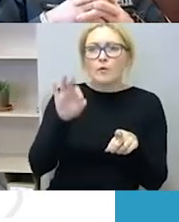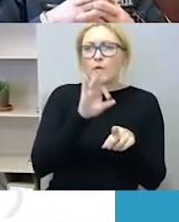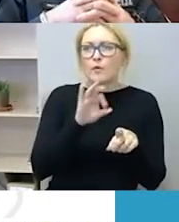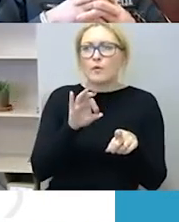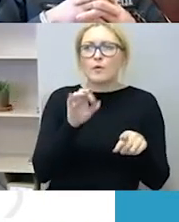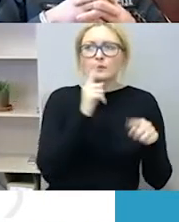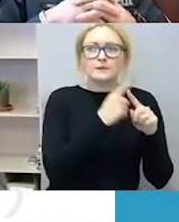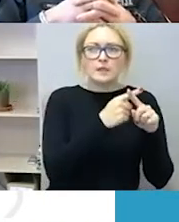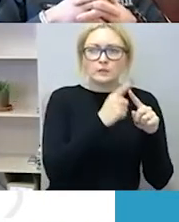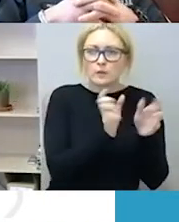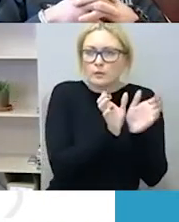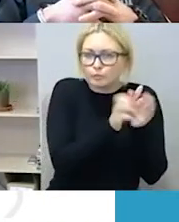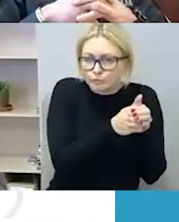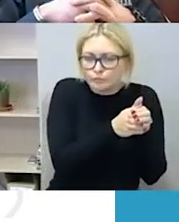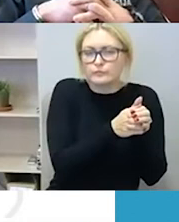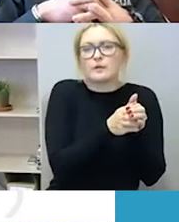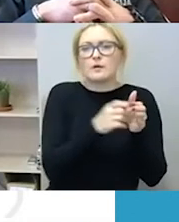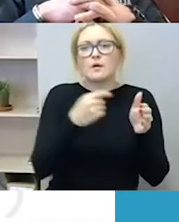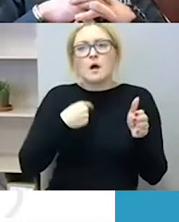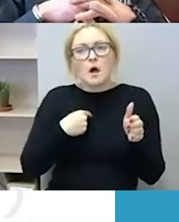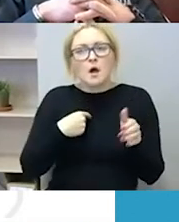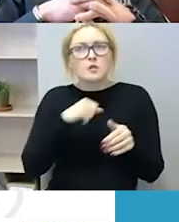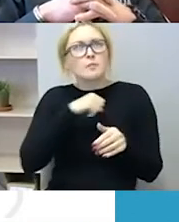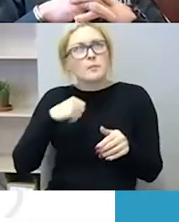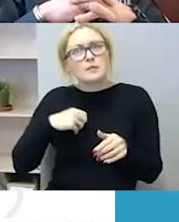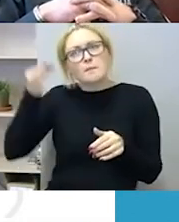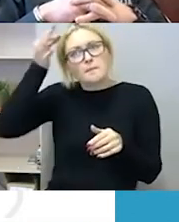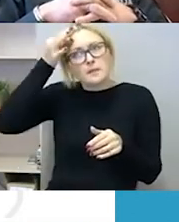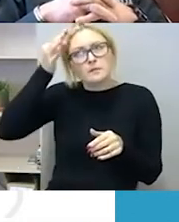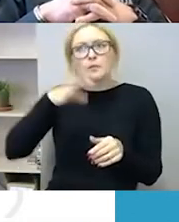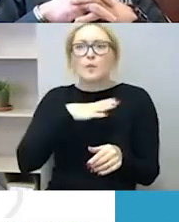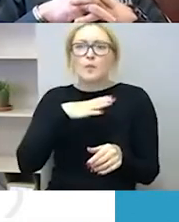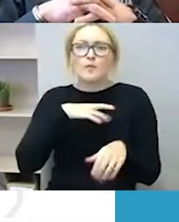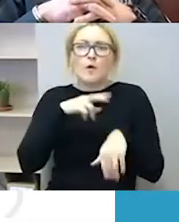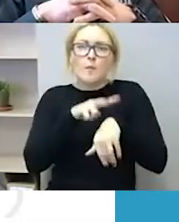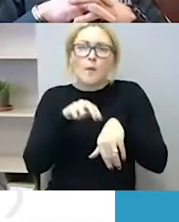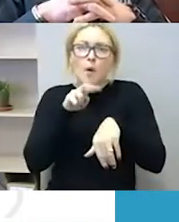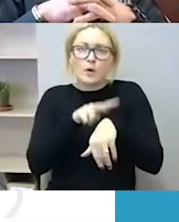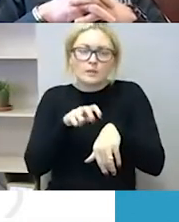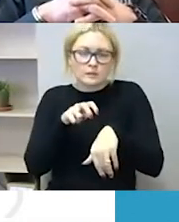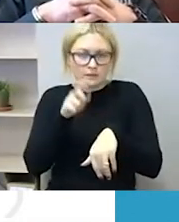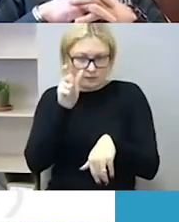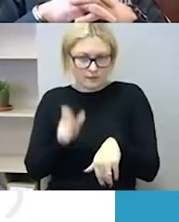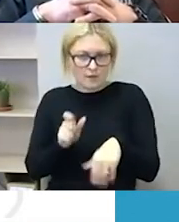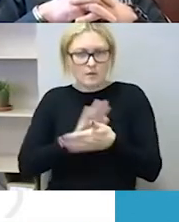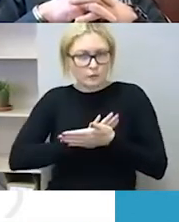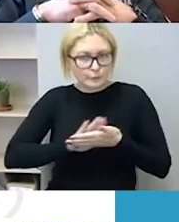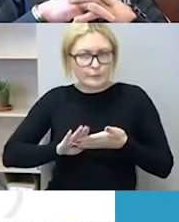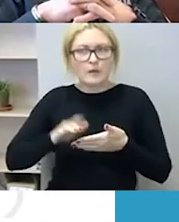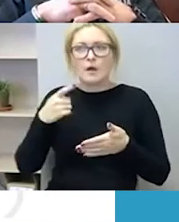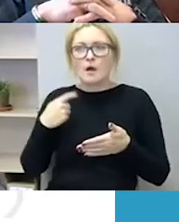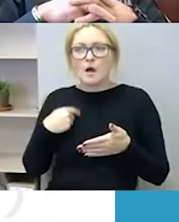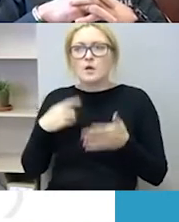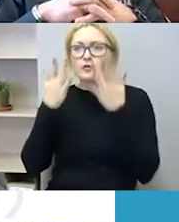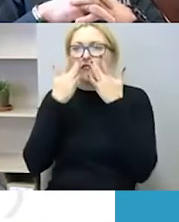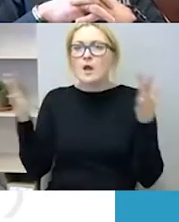prisimenam, o man pačiam, kaip policijos pareigūnui, tak teko dalyvauti, užtikrinant viešai